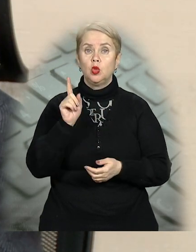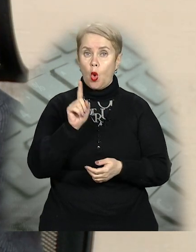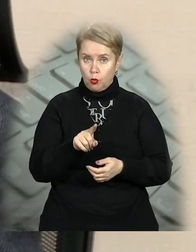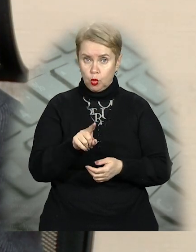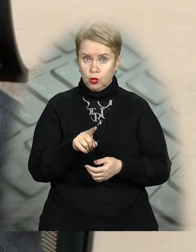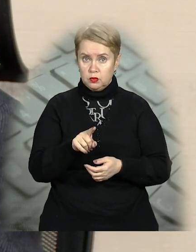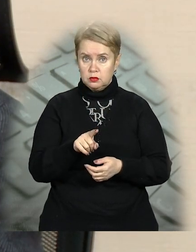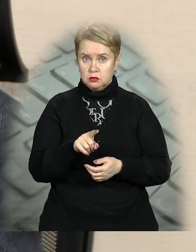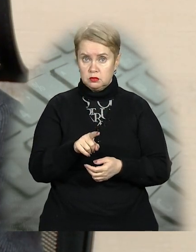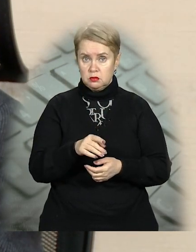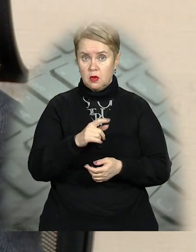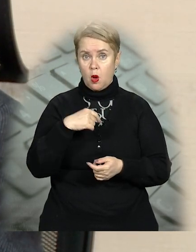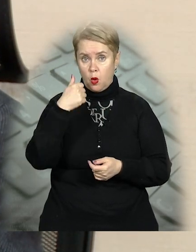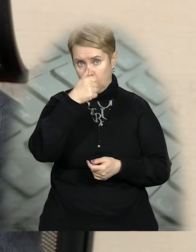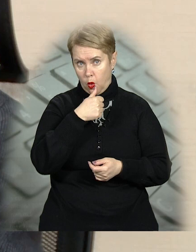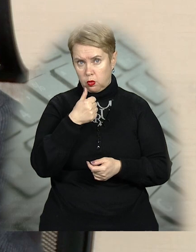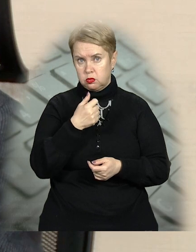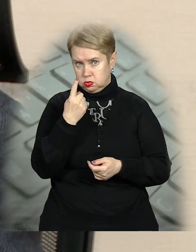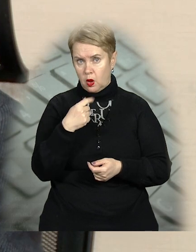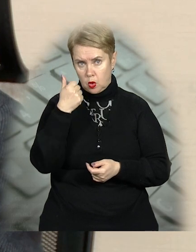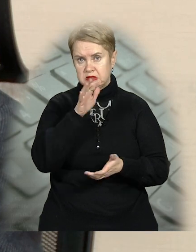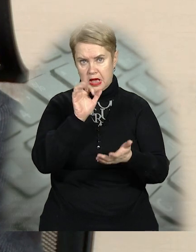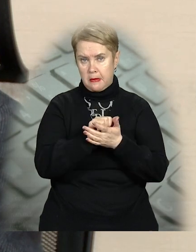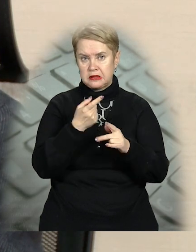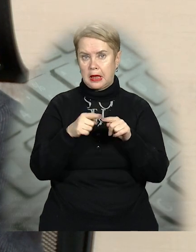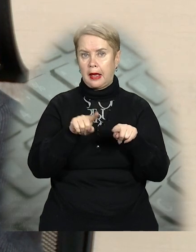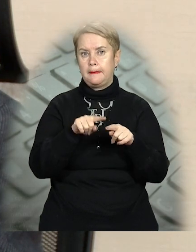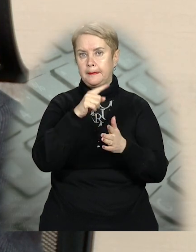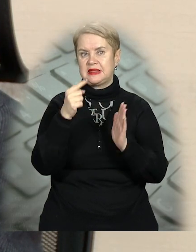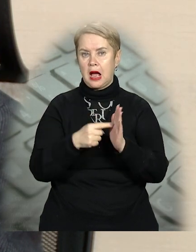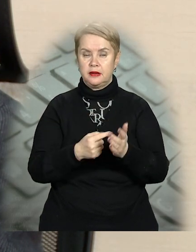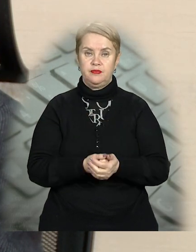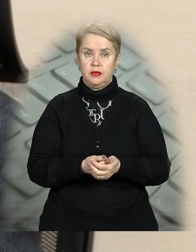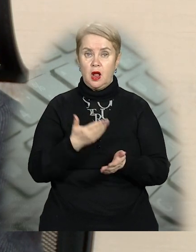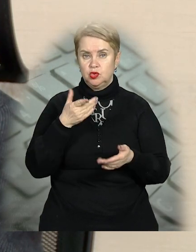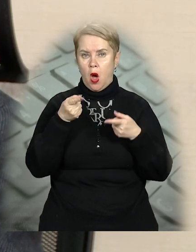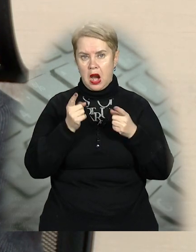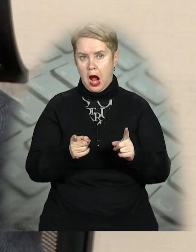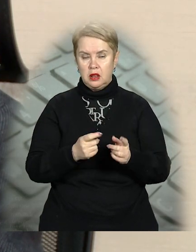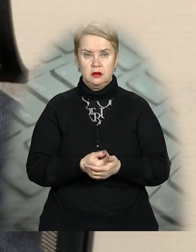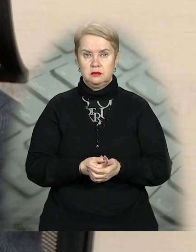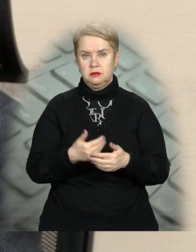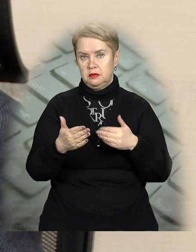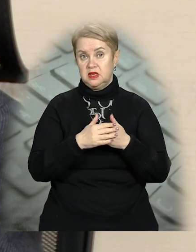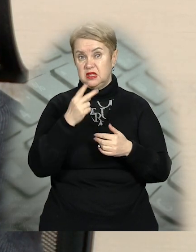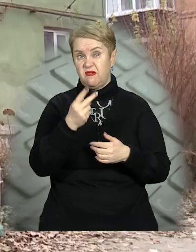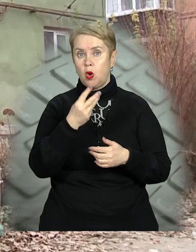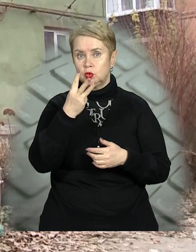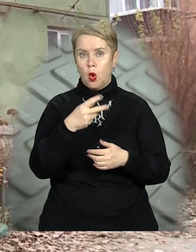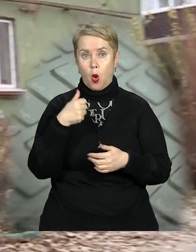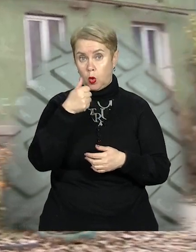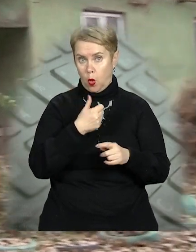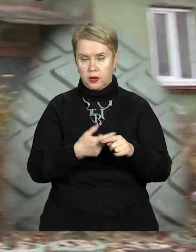від року займає таке питання. А якщо реально, то близько двох-трьох років.